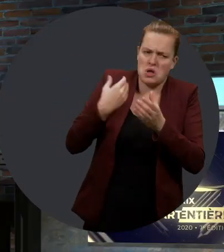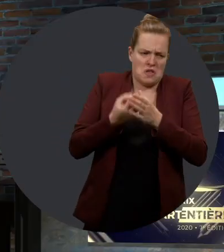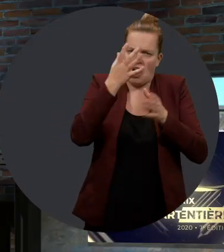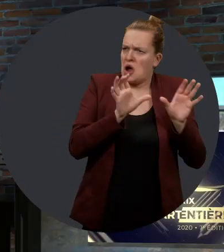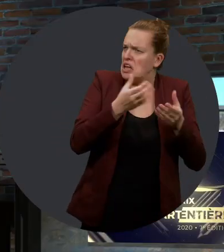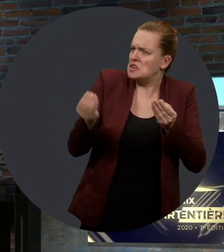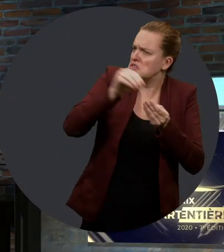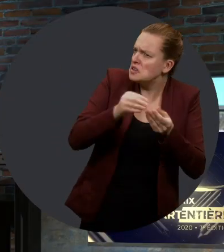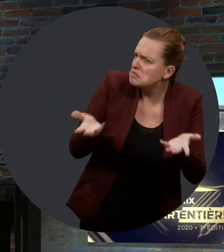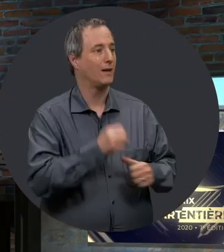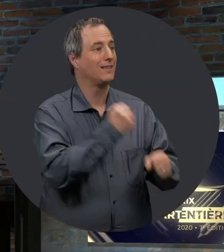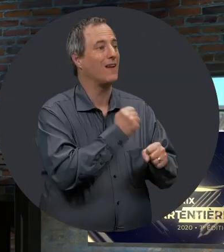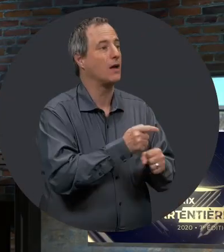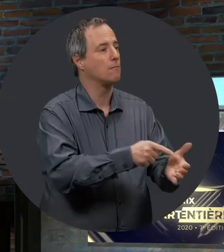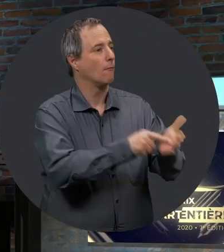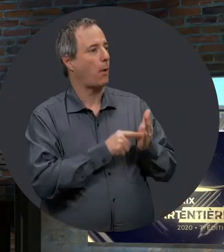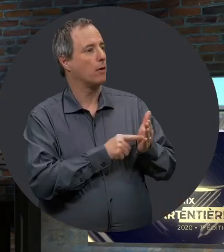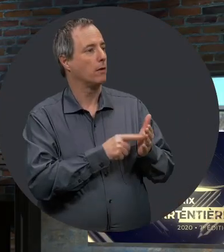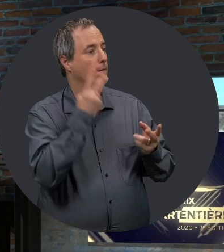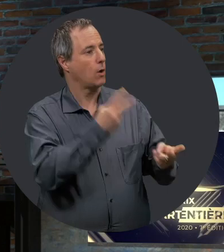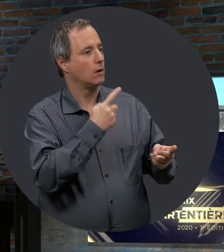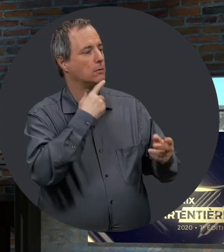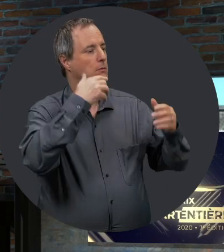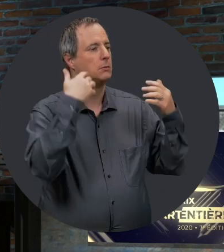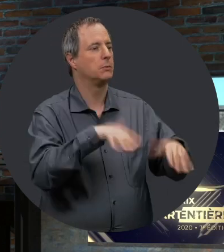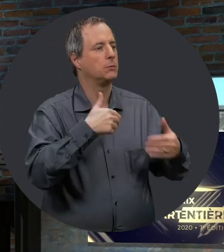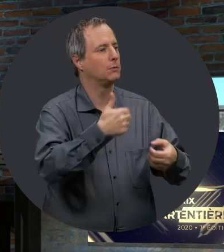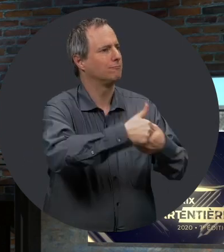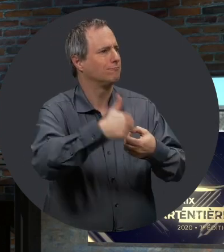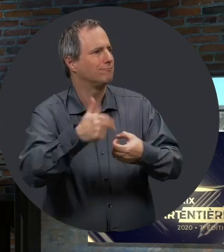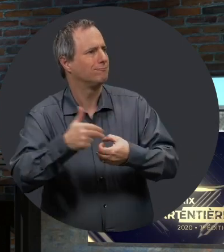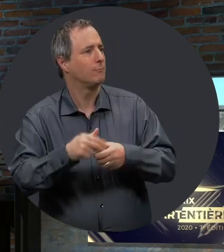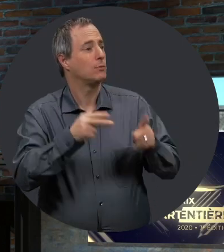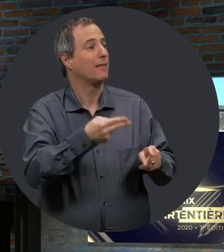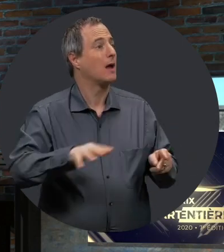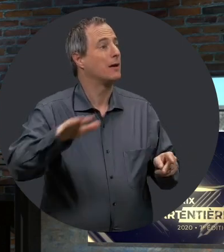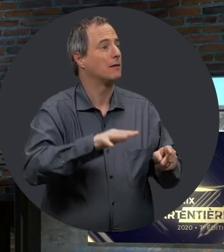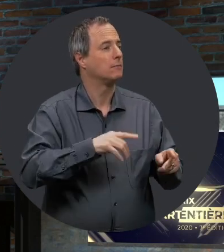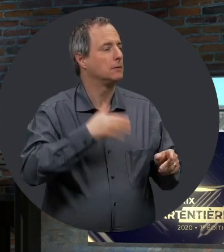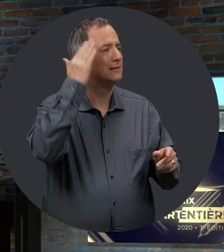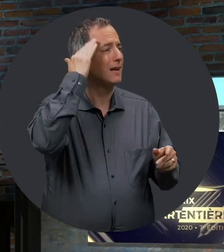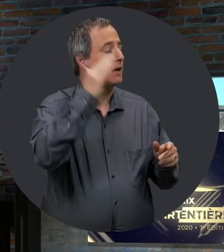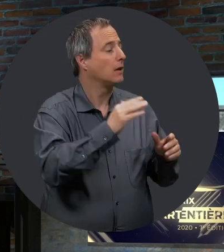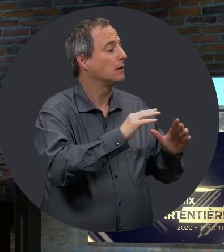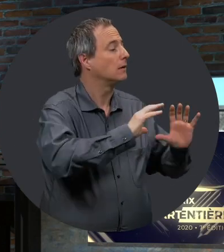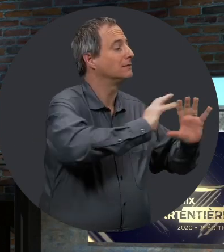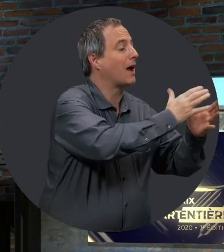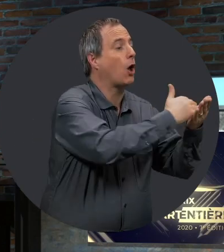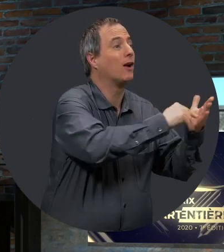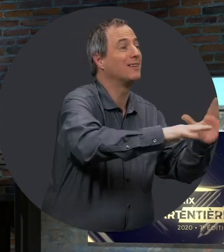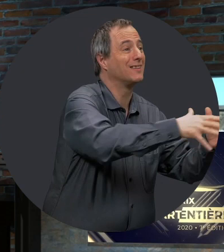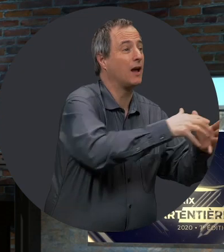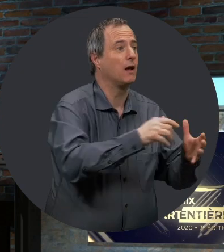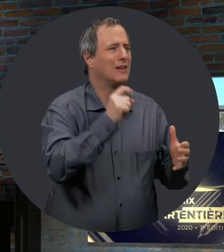une nouvelle catégorie comme ça? Le travail représente un important vecteur de participation sociale pour les personnes handicapées. On sait que les personnes